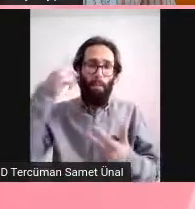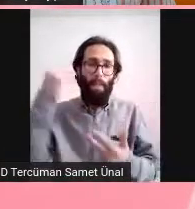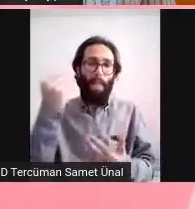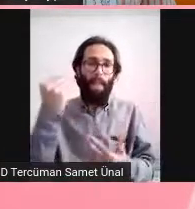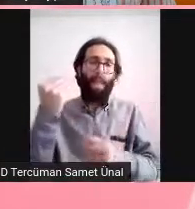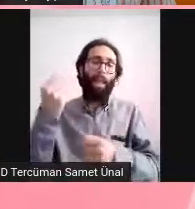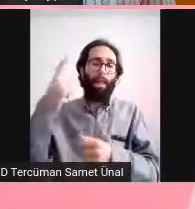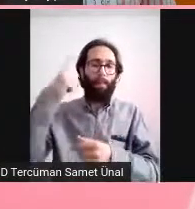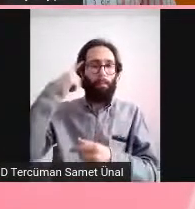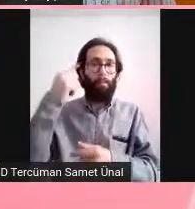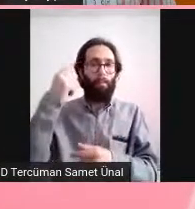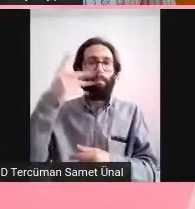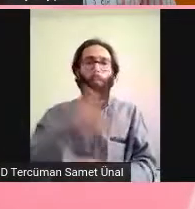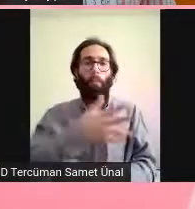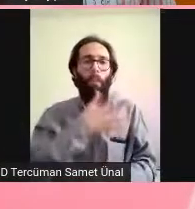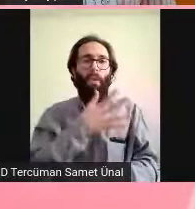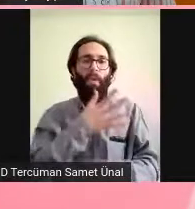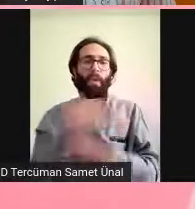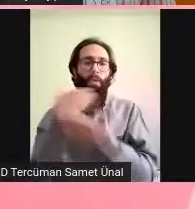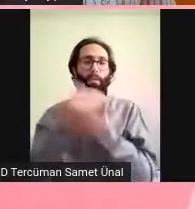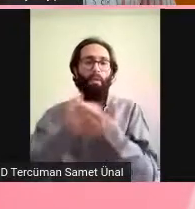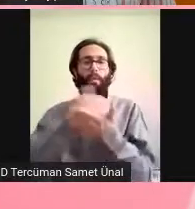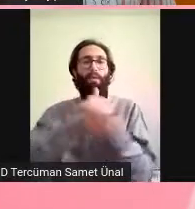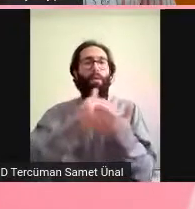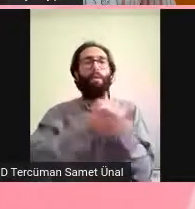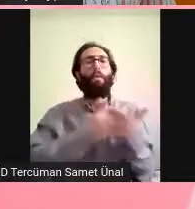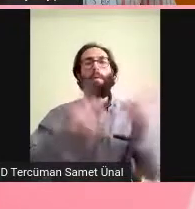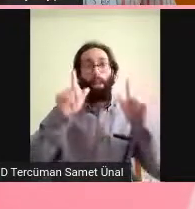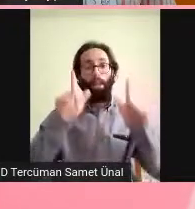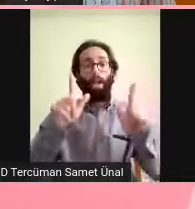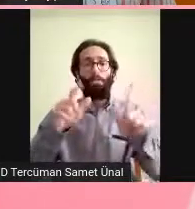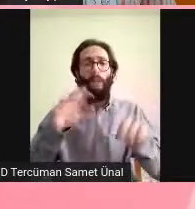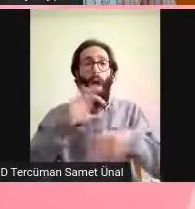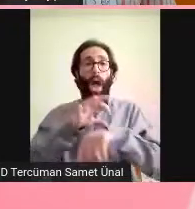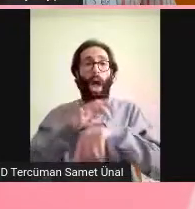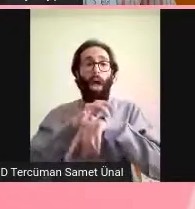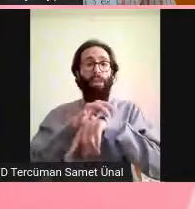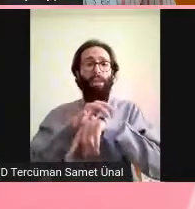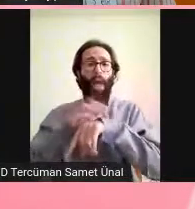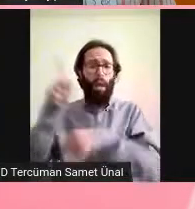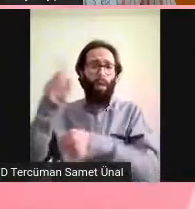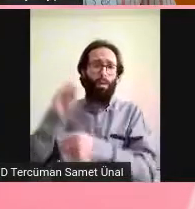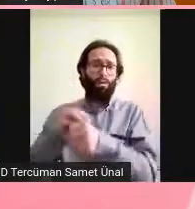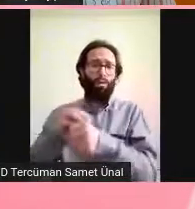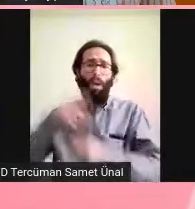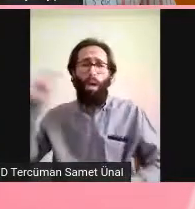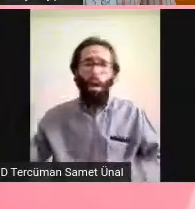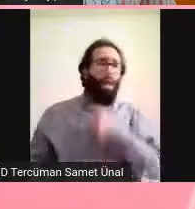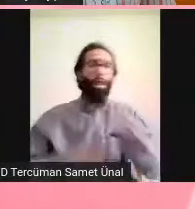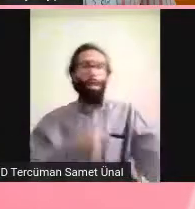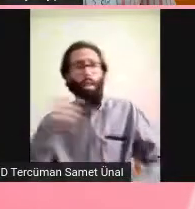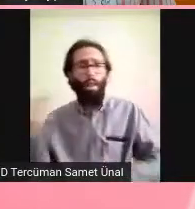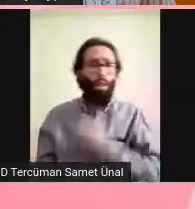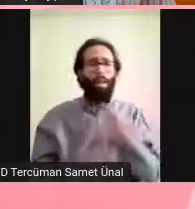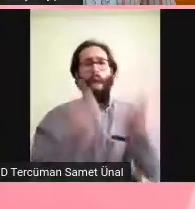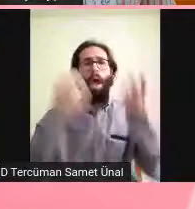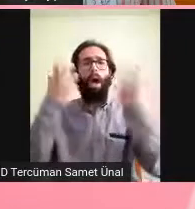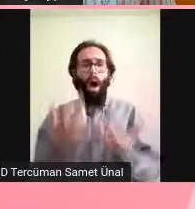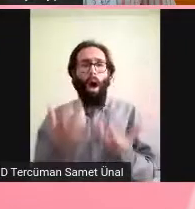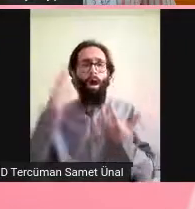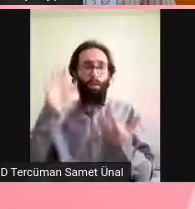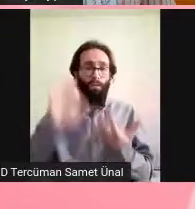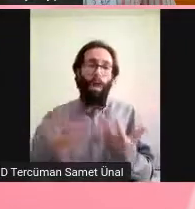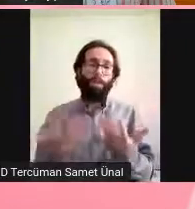hastaneler tabii canhıraş çalışıyor. Orada veri toplamaya kimsenin zamanı yok ama belki insanlar herkes kendisi de